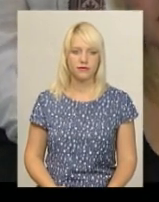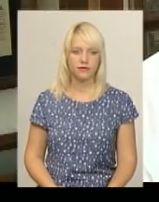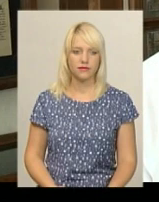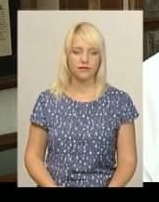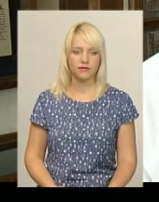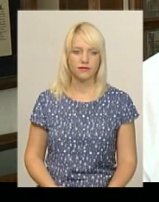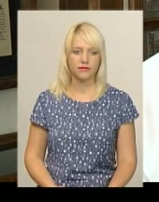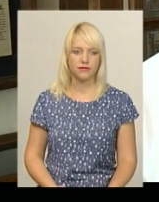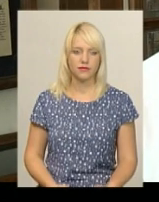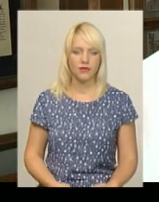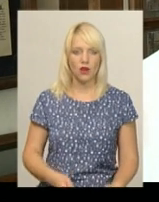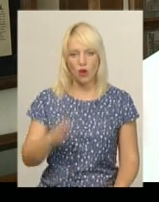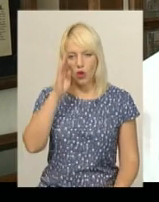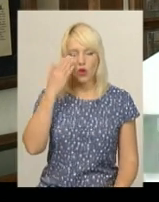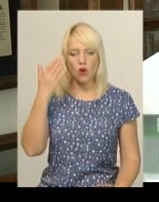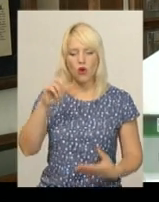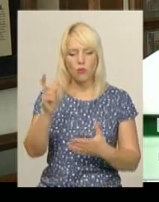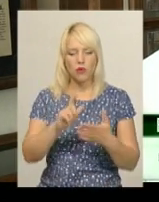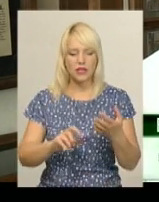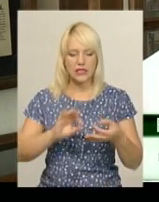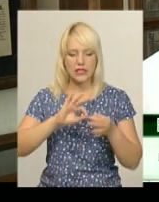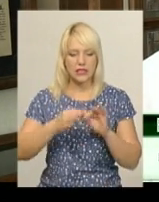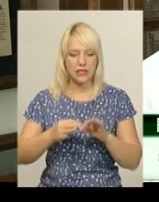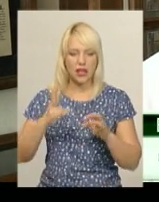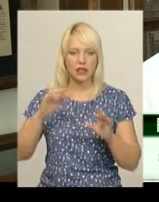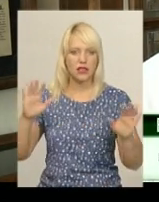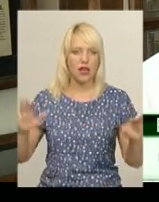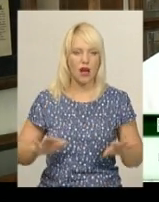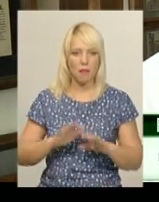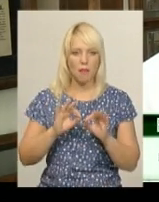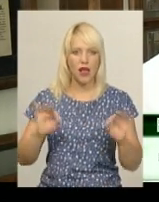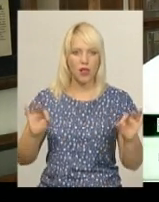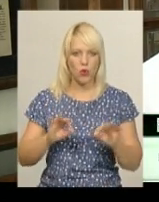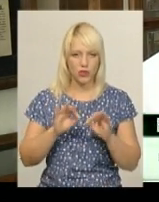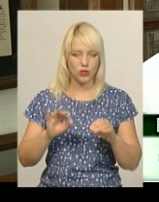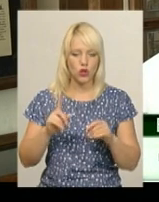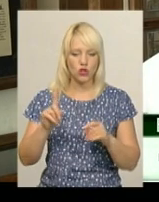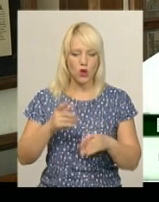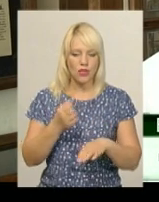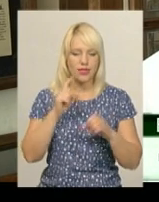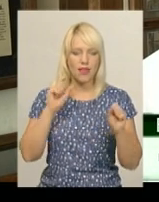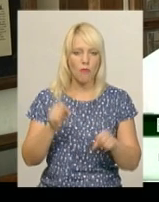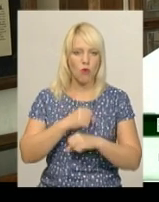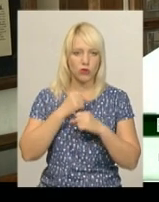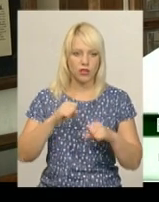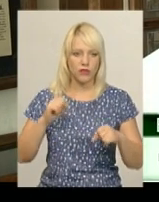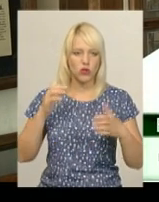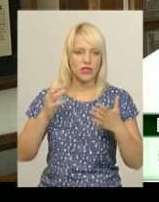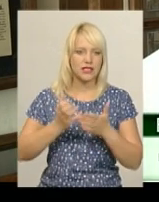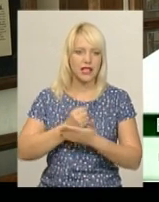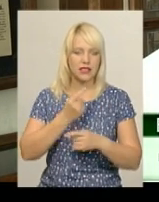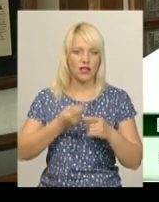Його поезія дуже складно лягає на ту чи іншу мелодію, що майже неможливо віднайти